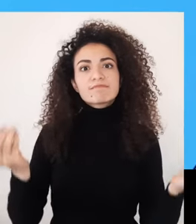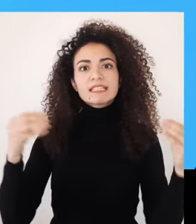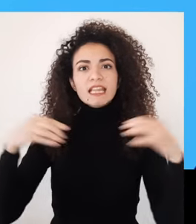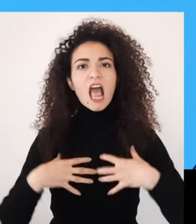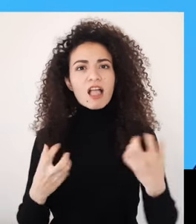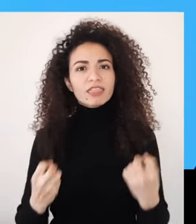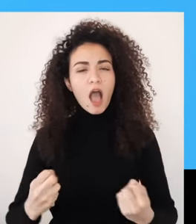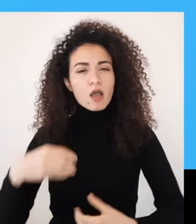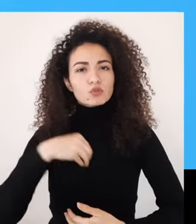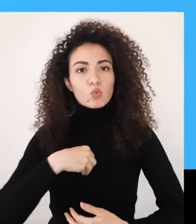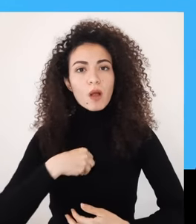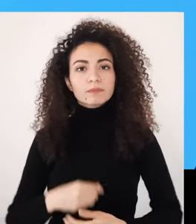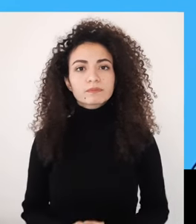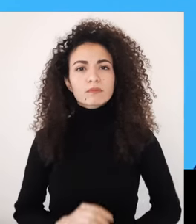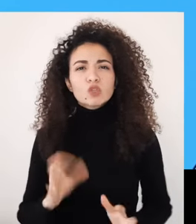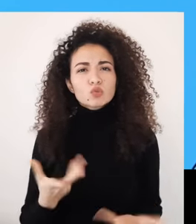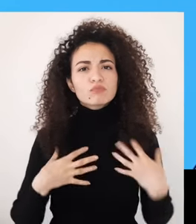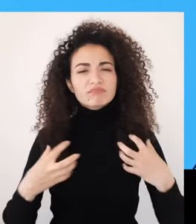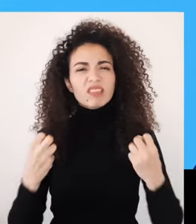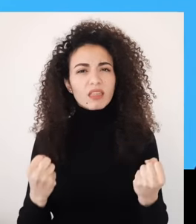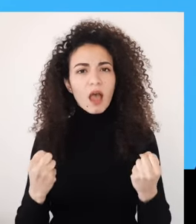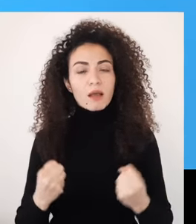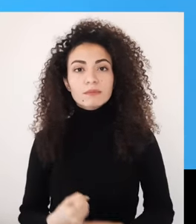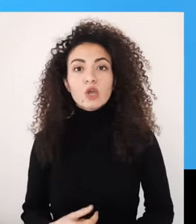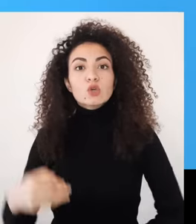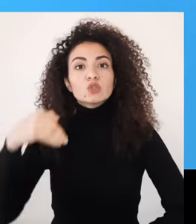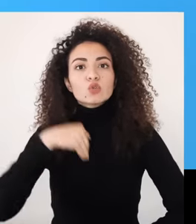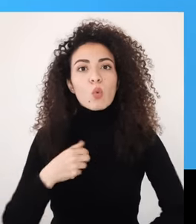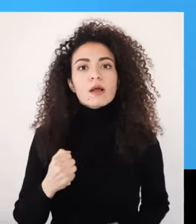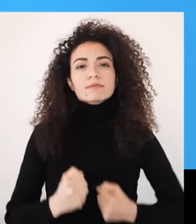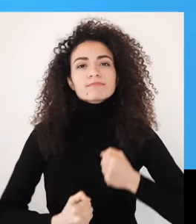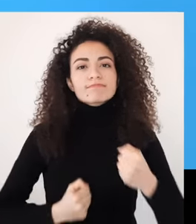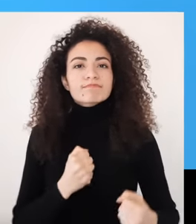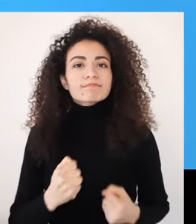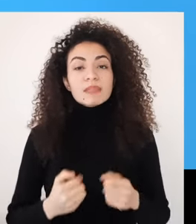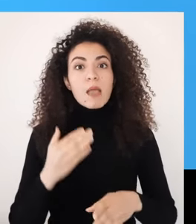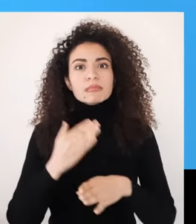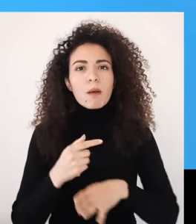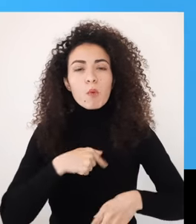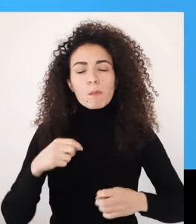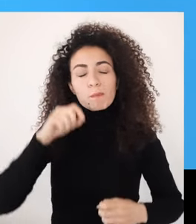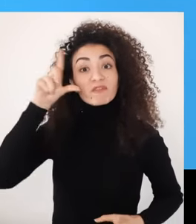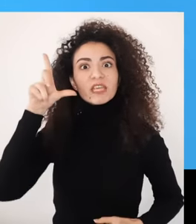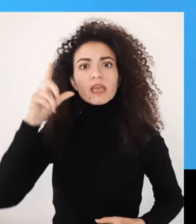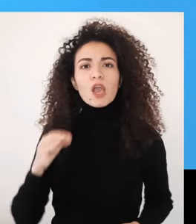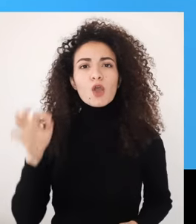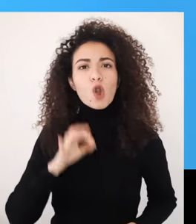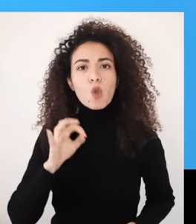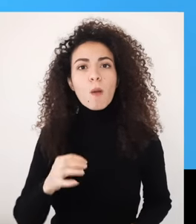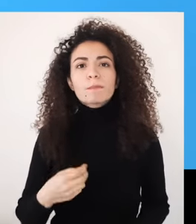الطاقة هي القوة الحيوية الموجودة داخلنا واللي بتدفعنا لنفيق كل يوم نصبح